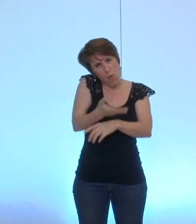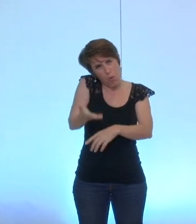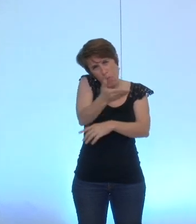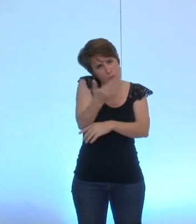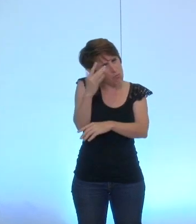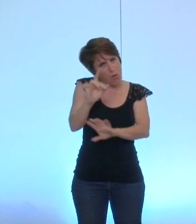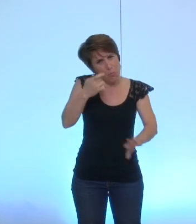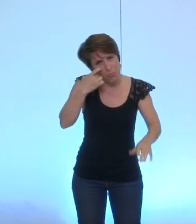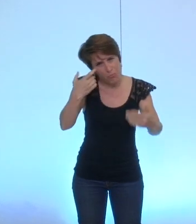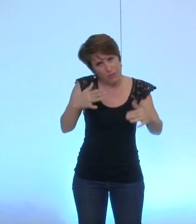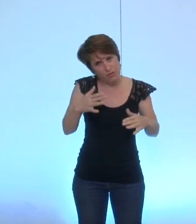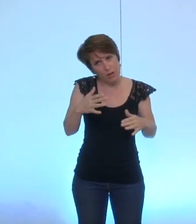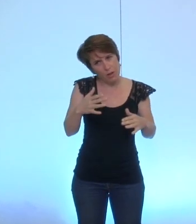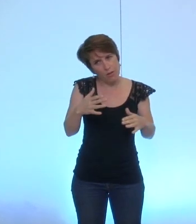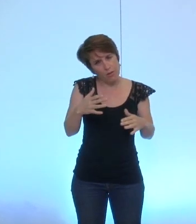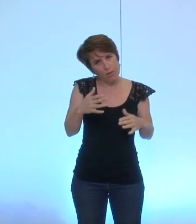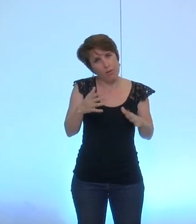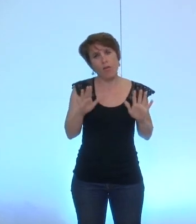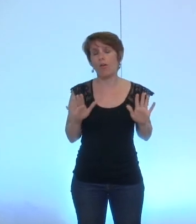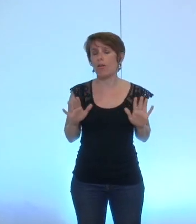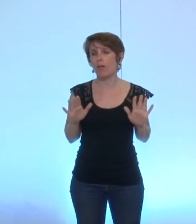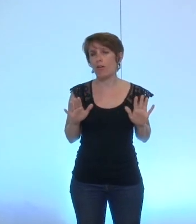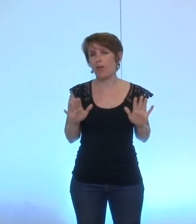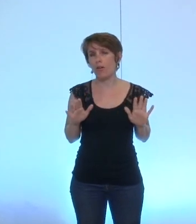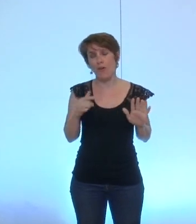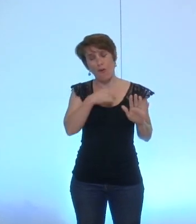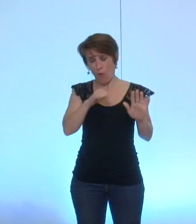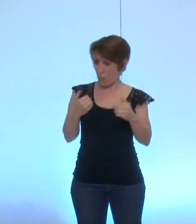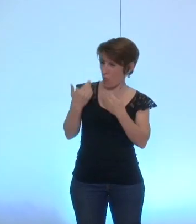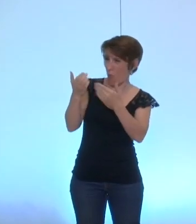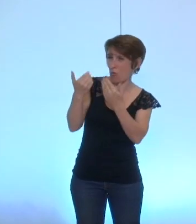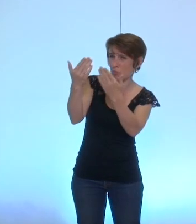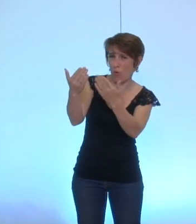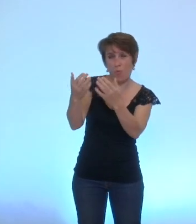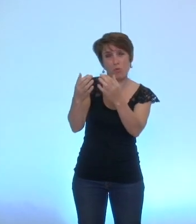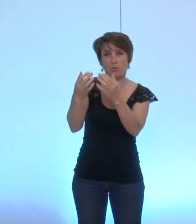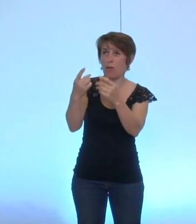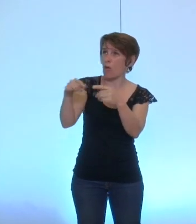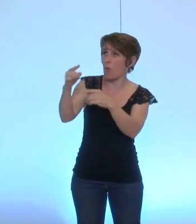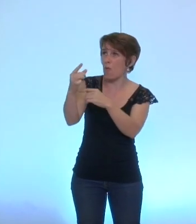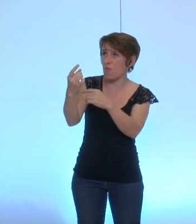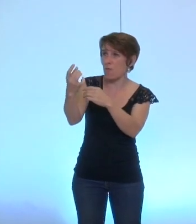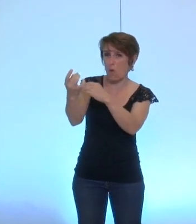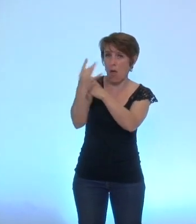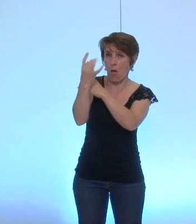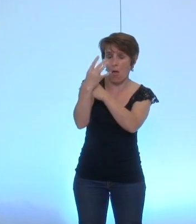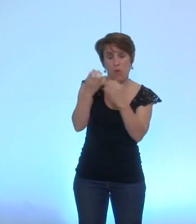vous êtes allé très peu de fois dans le sens de ce que nous proposions nous voterons contre le règlement intérieur